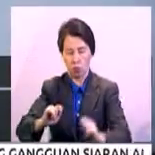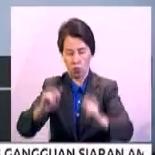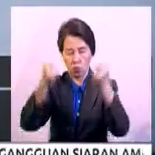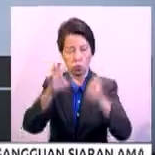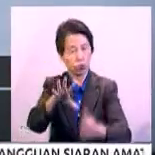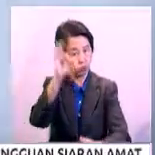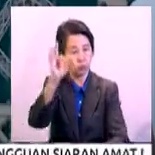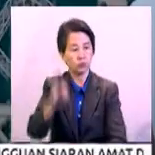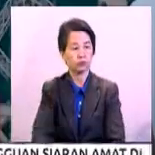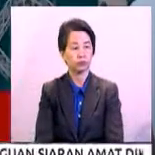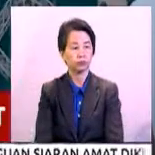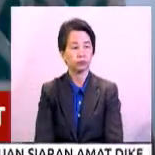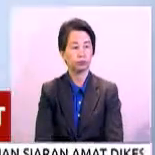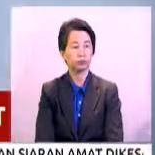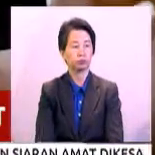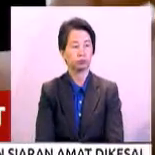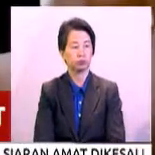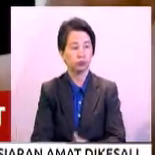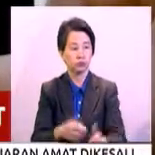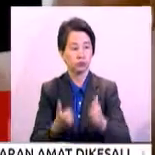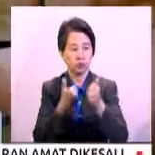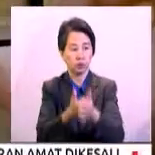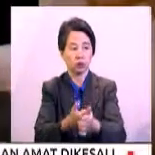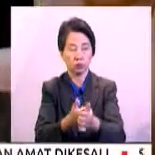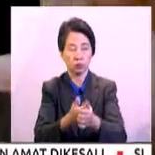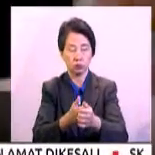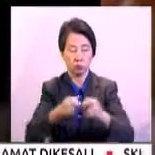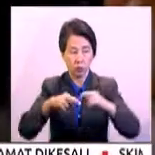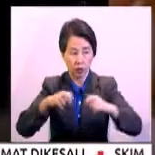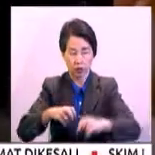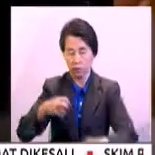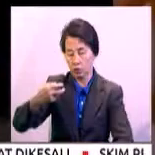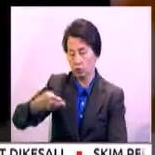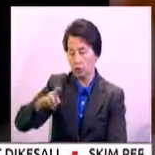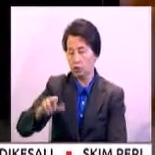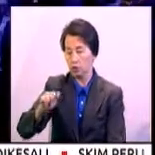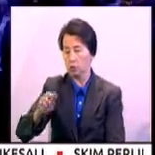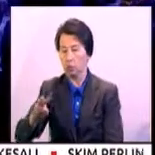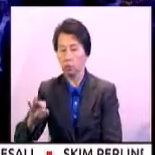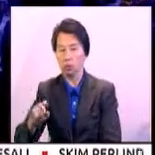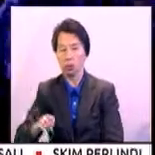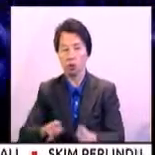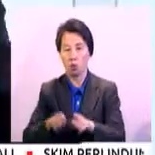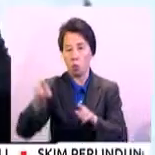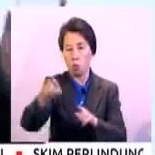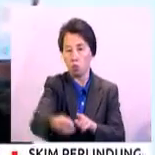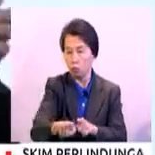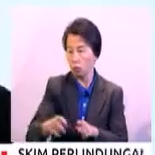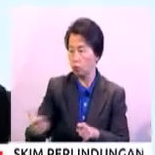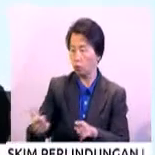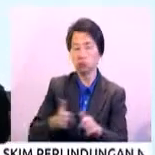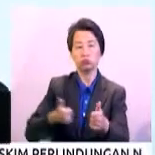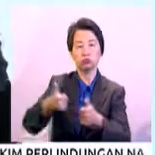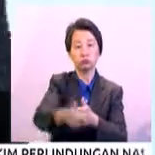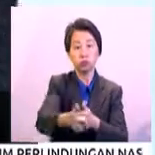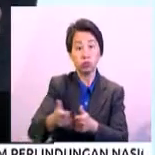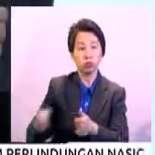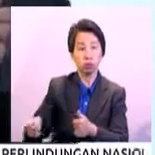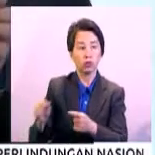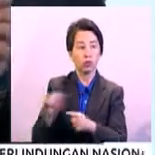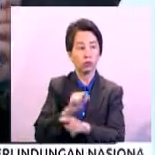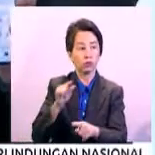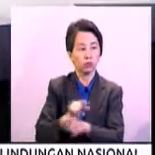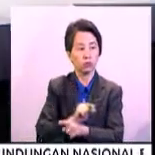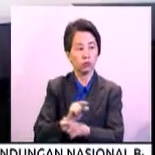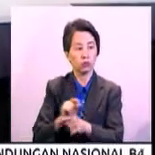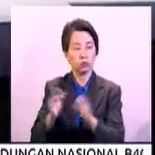Jelas beliau berdasarkan kajian umum Huawei telah menandingi syarikat telekomunikasi lain dengan menggunakan